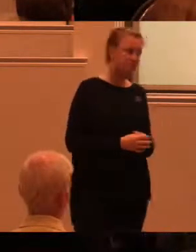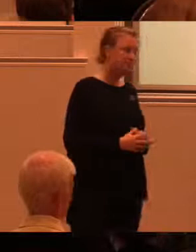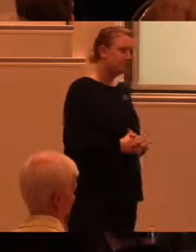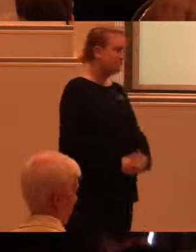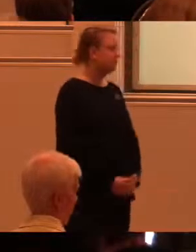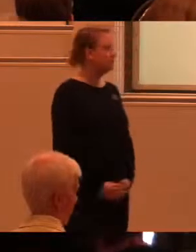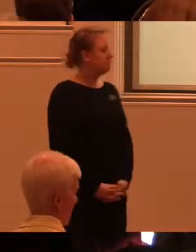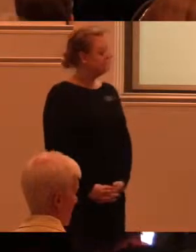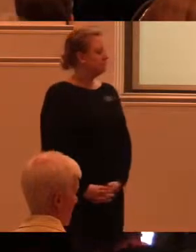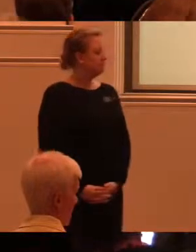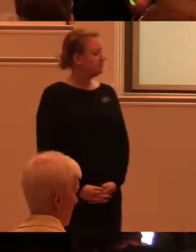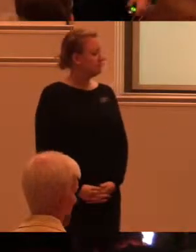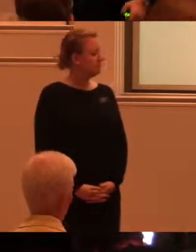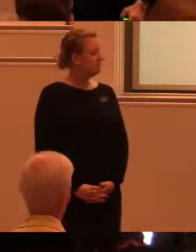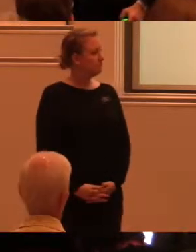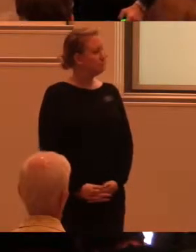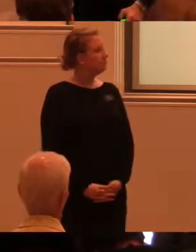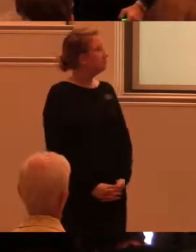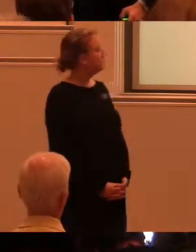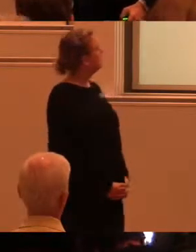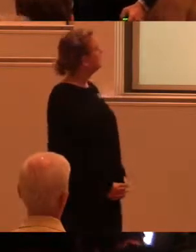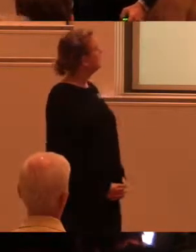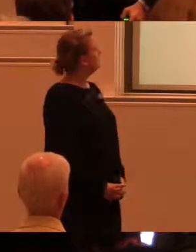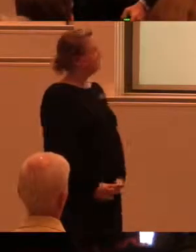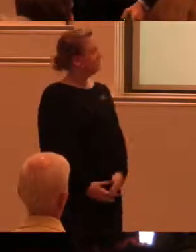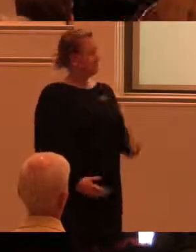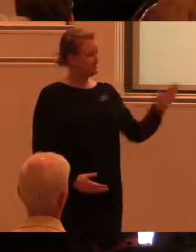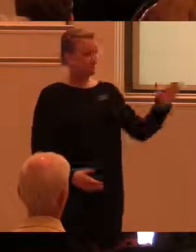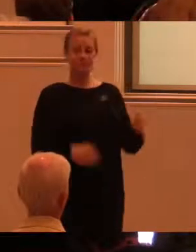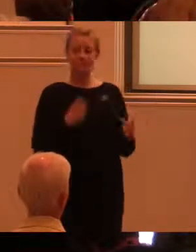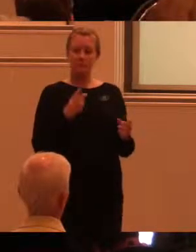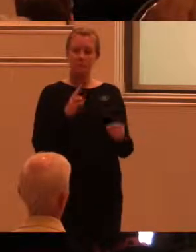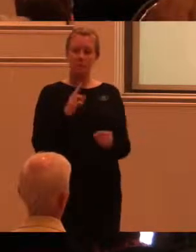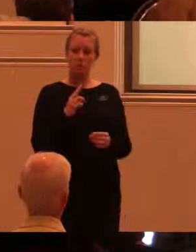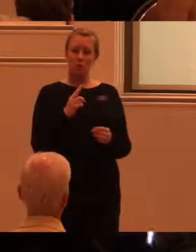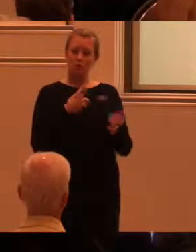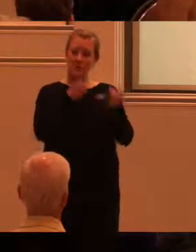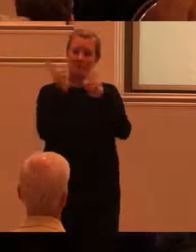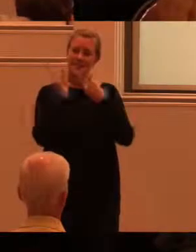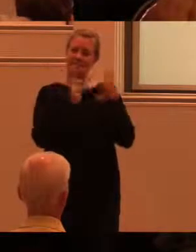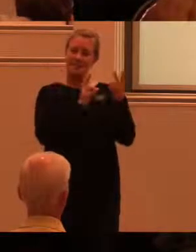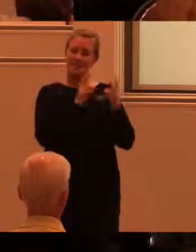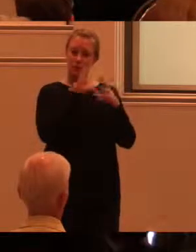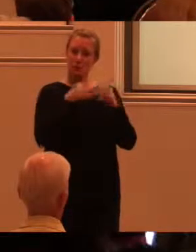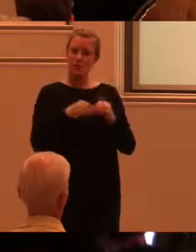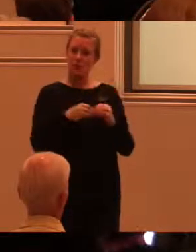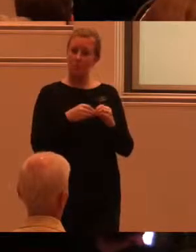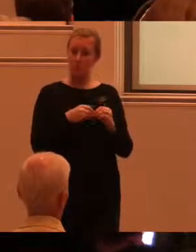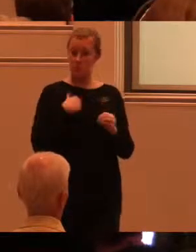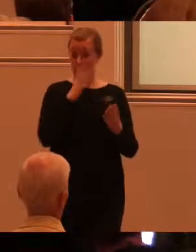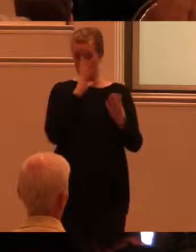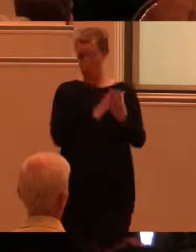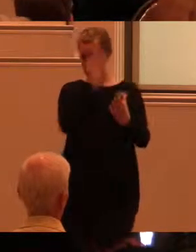För mig så handlar det universellt utformande i väldigt hög grad om